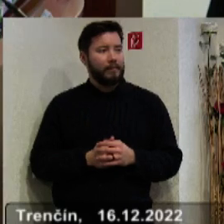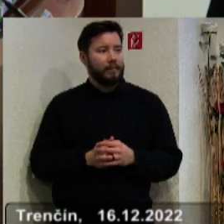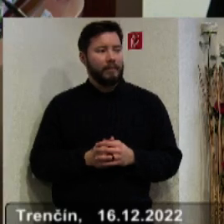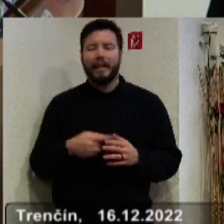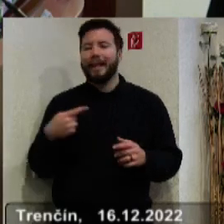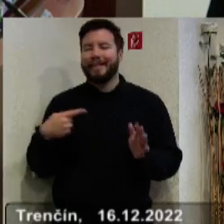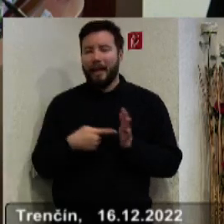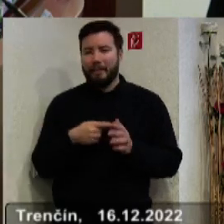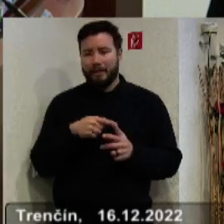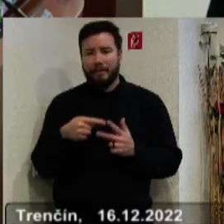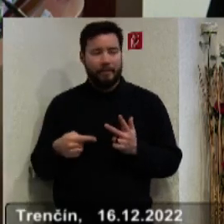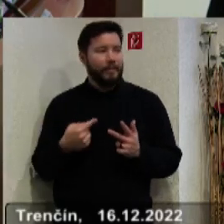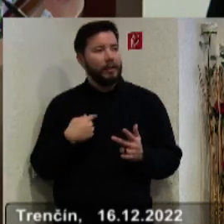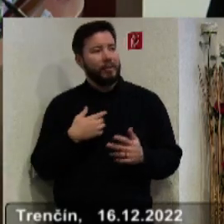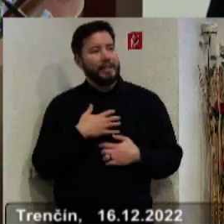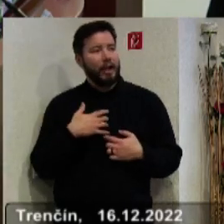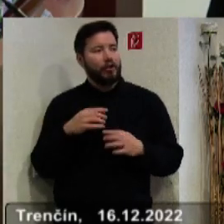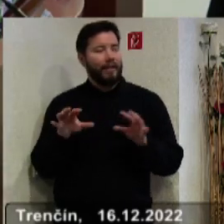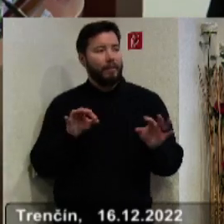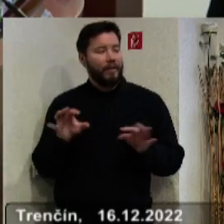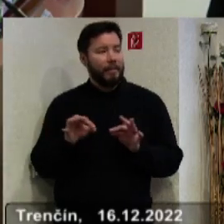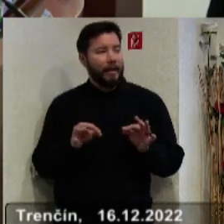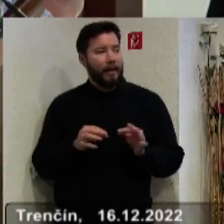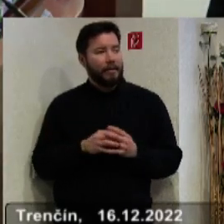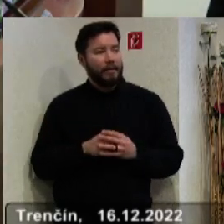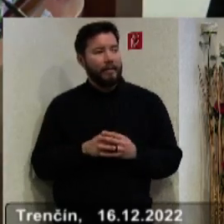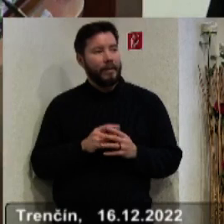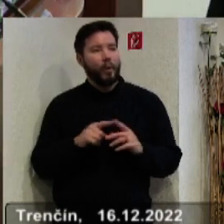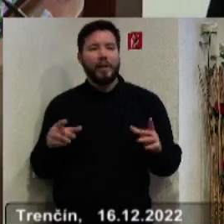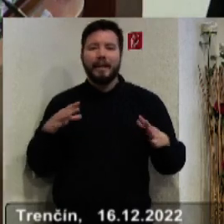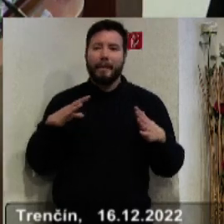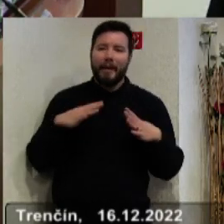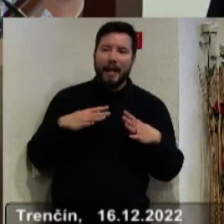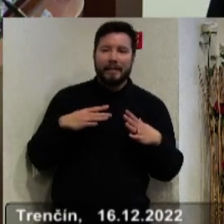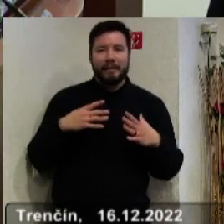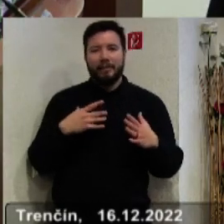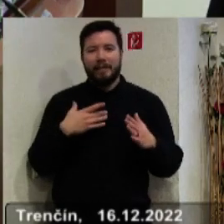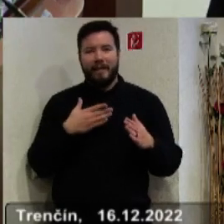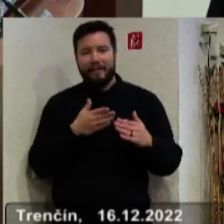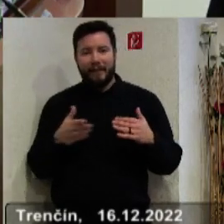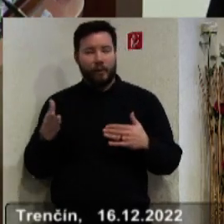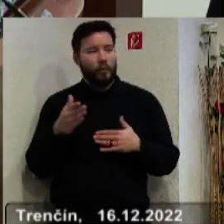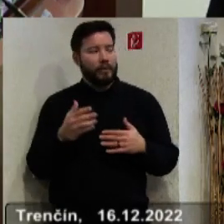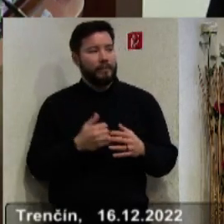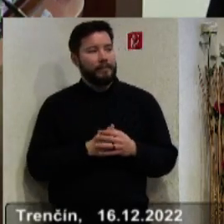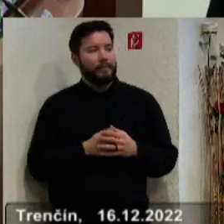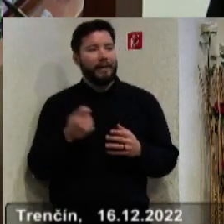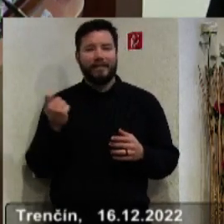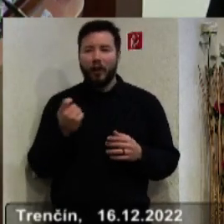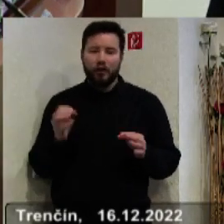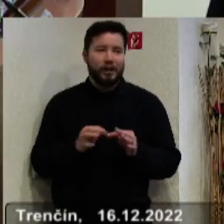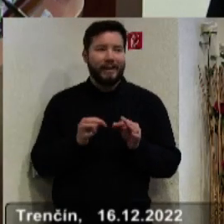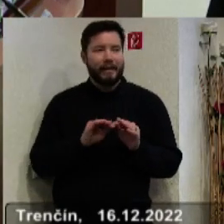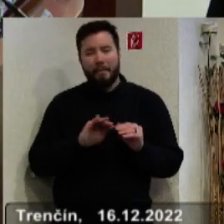stanovené termíny, snažili sme sa vyhnúť teda hrozným prázdným a miarným atď. ďalej, ktoré sú veľkonočné